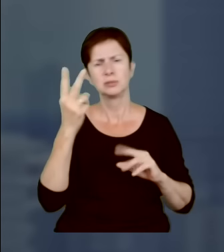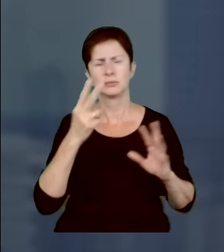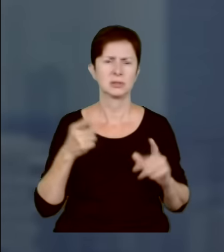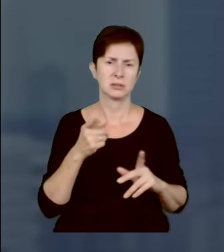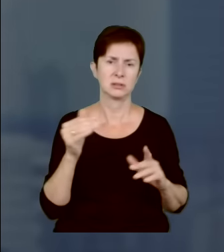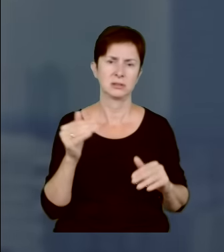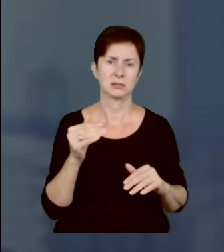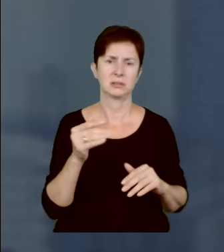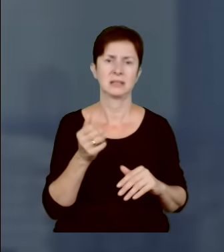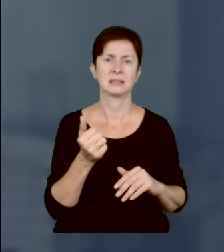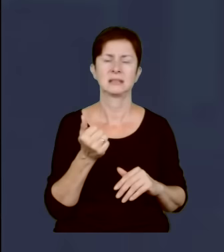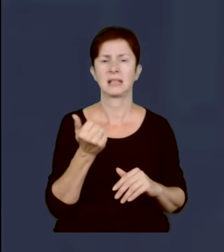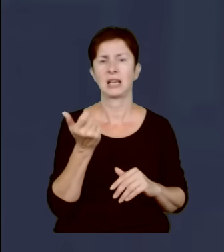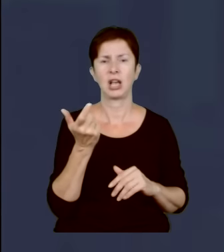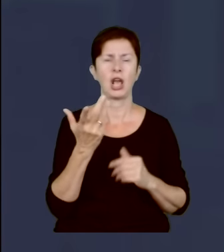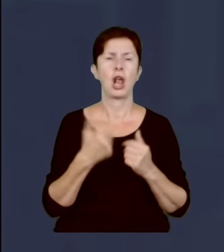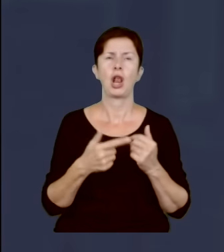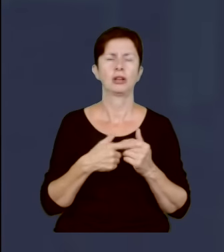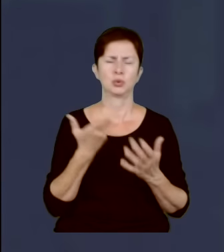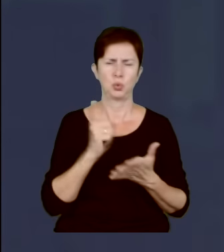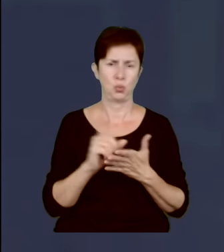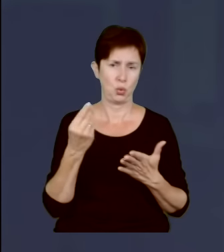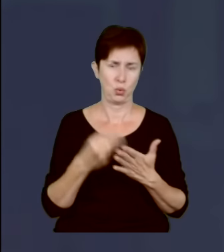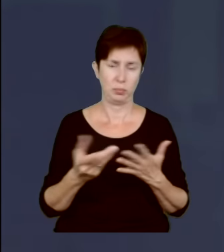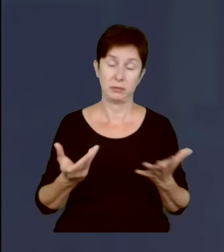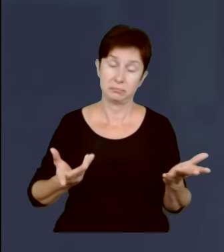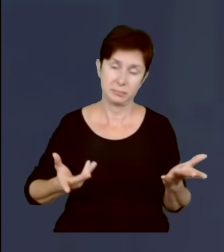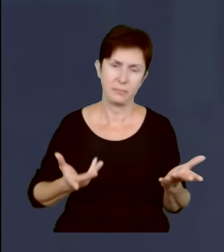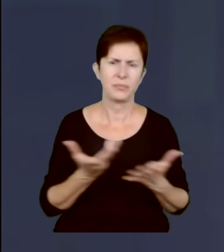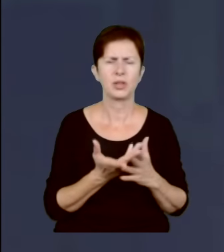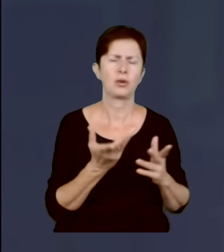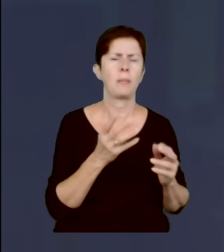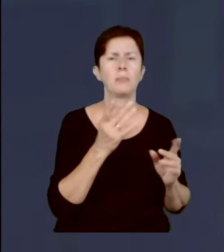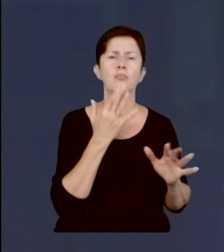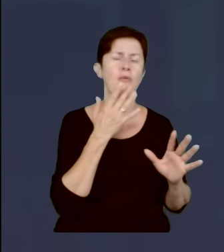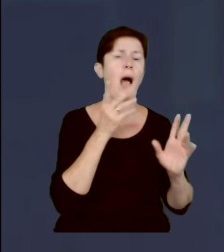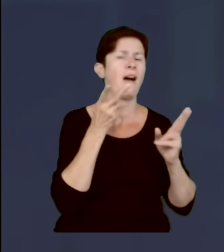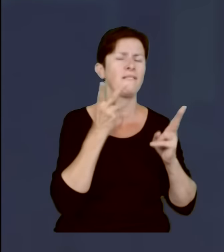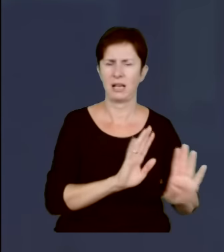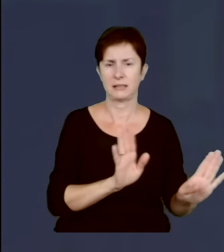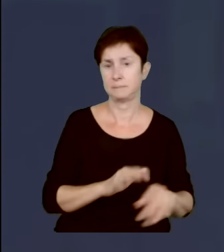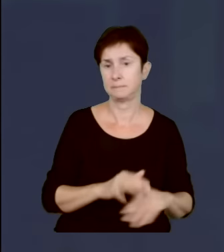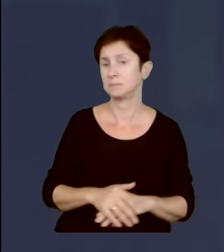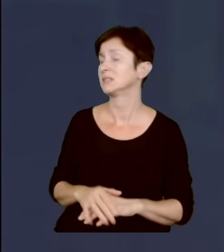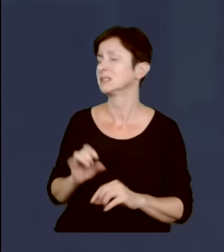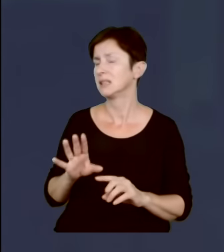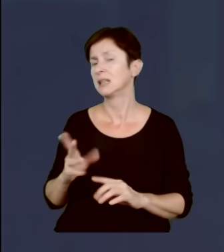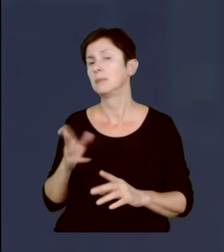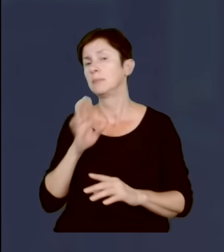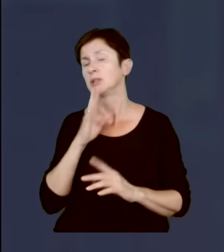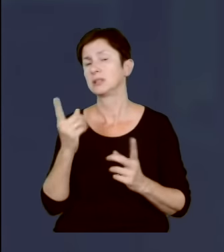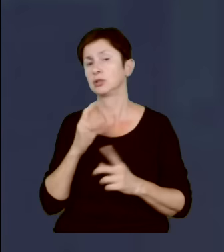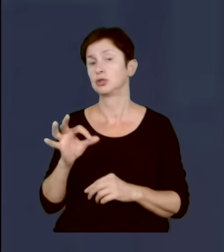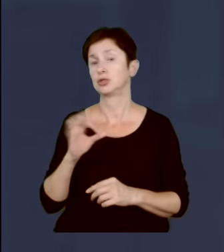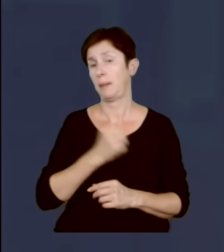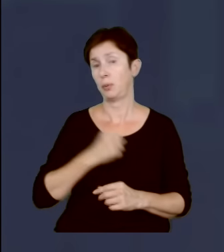ilości to nie... Ale możemy się tego spodziewać. Dziś bardzo takie charakterystyczne było to, że dziś posłowie Prawa i